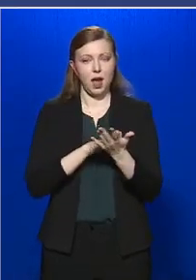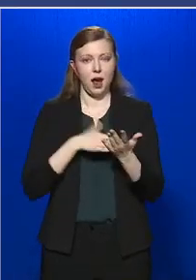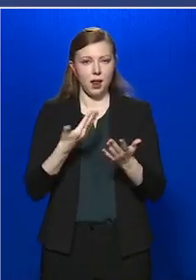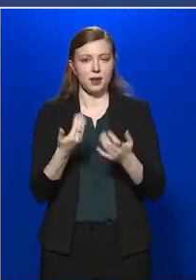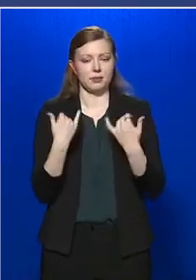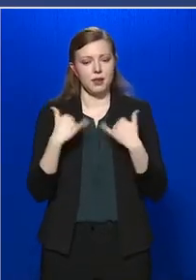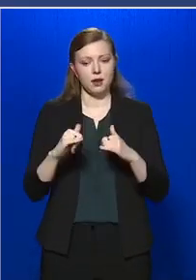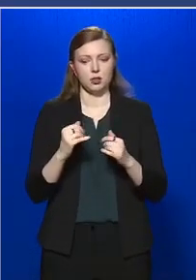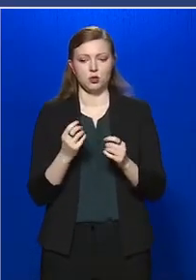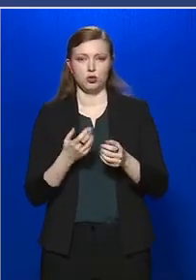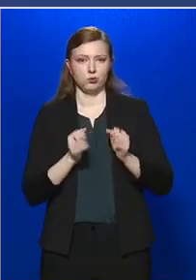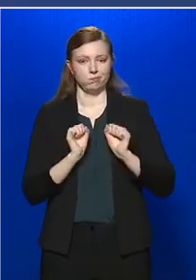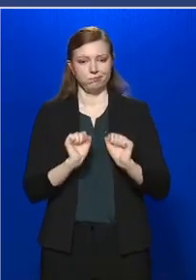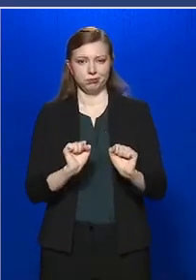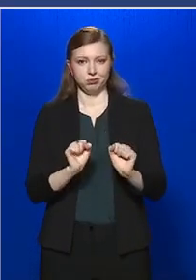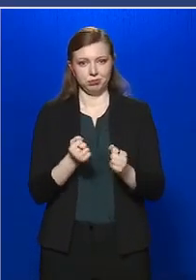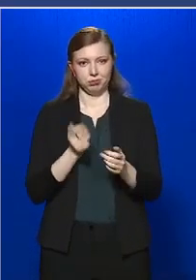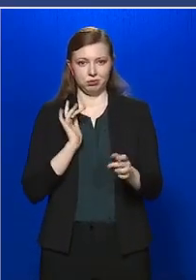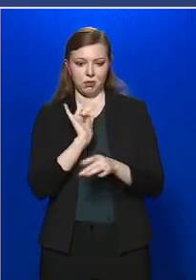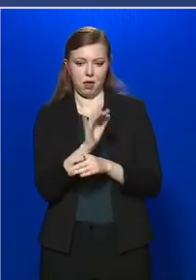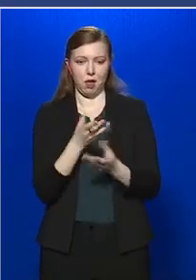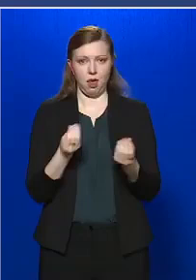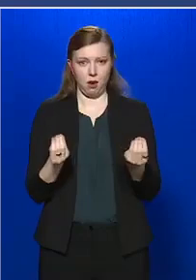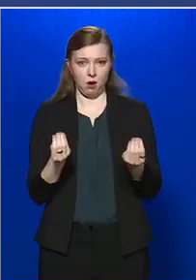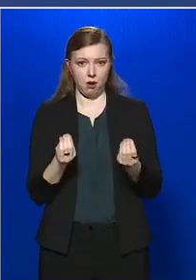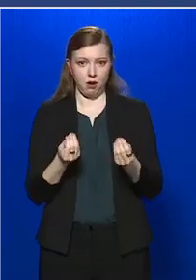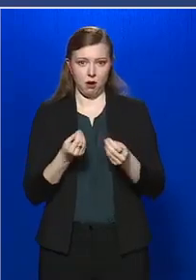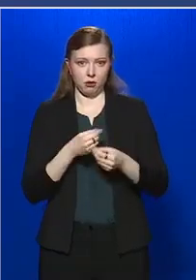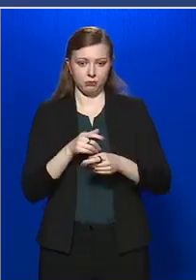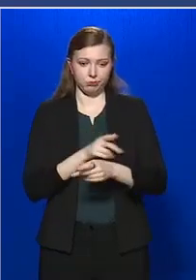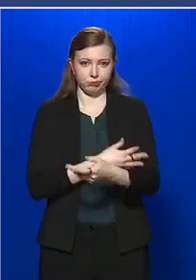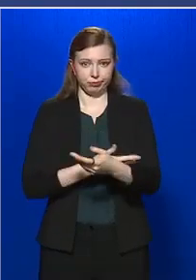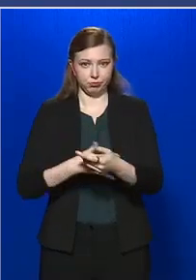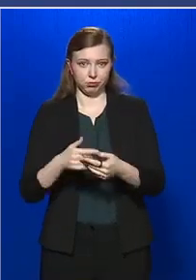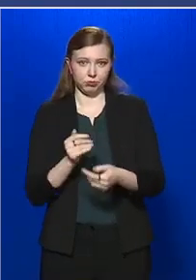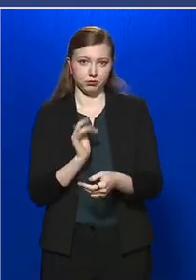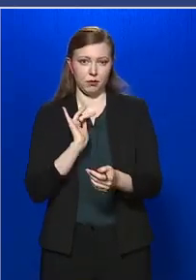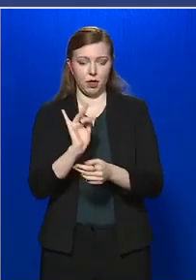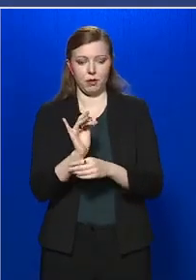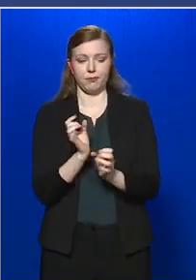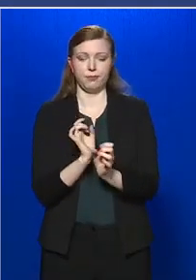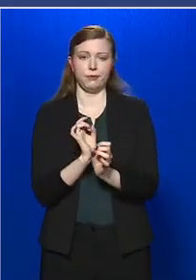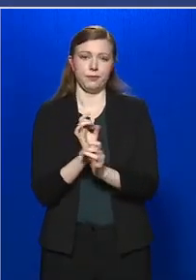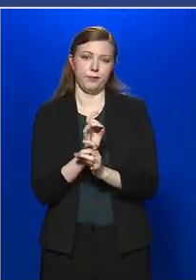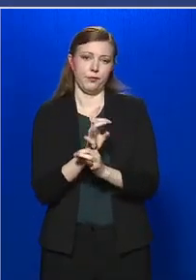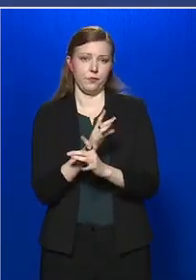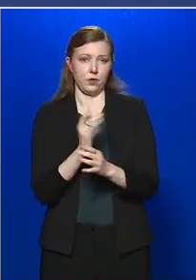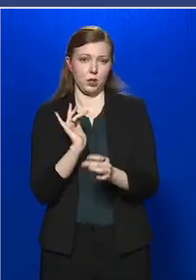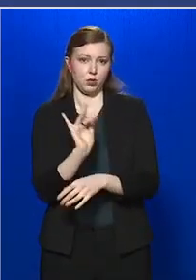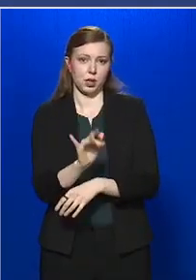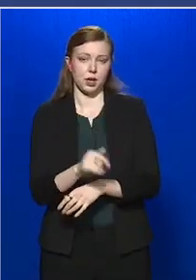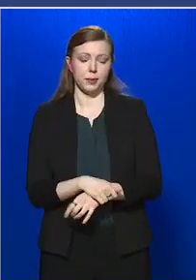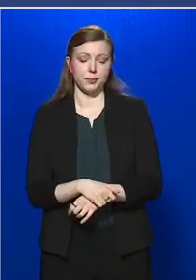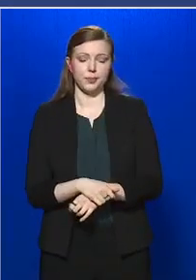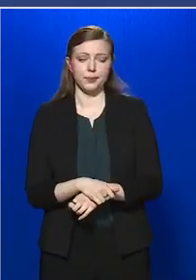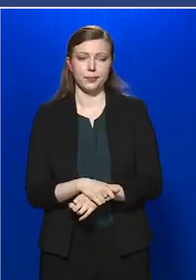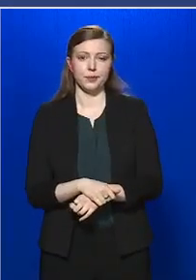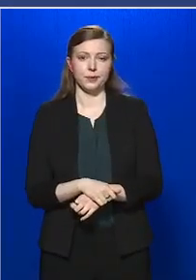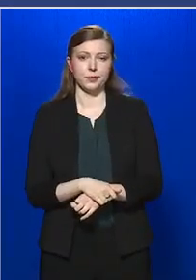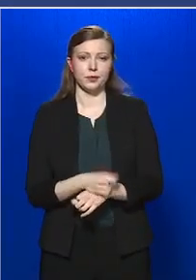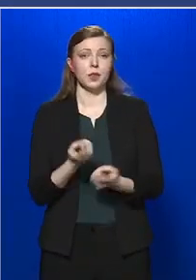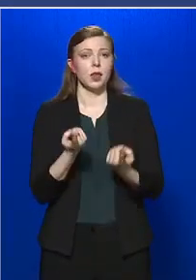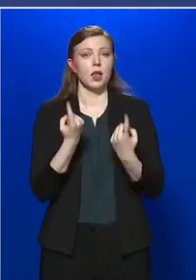elindult, tehát ellenanyagot termel a vírus ellen. Ennek is értelemszerűen